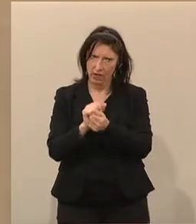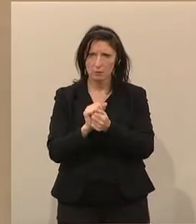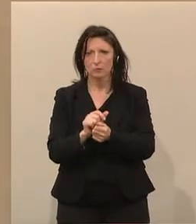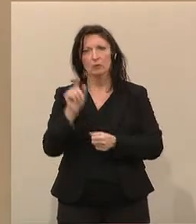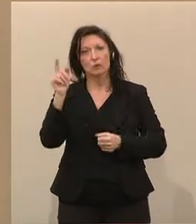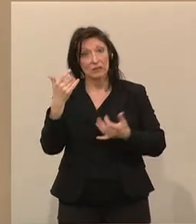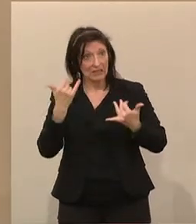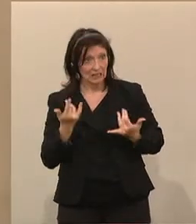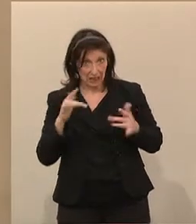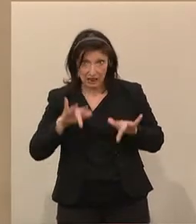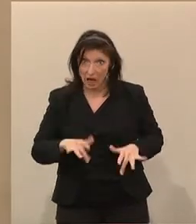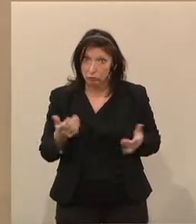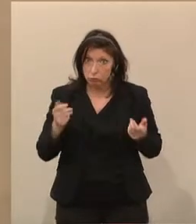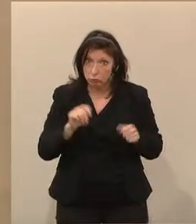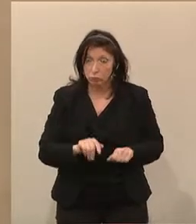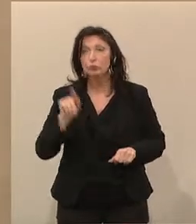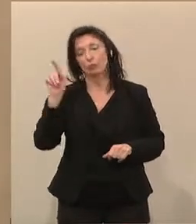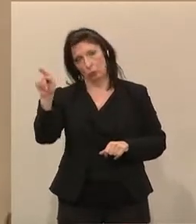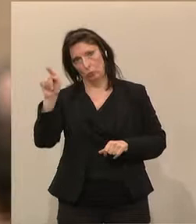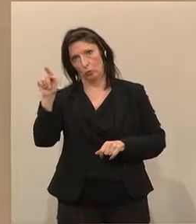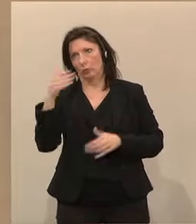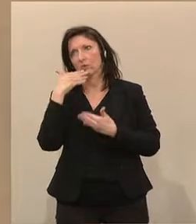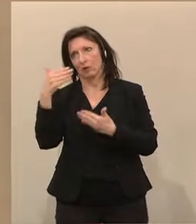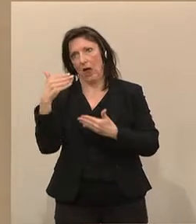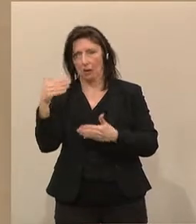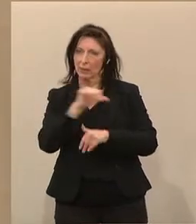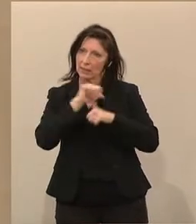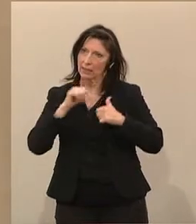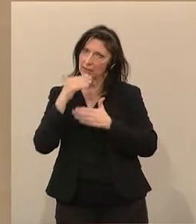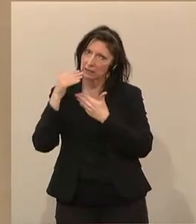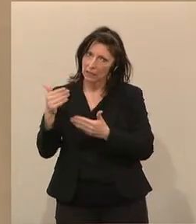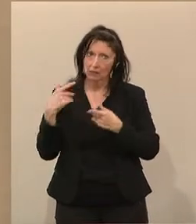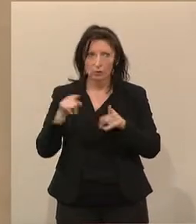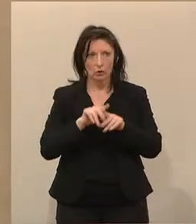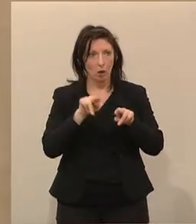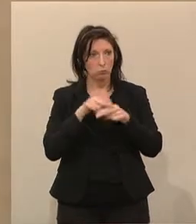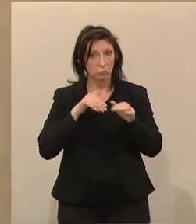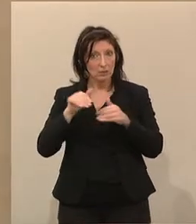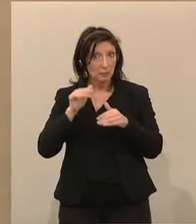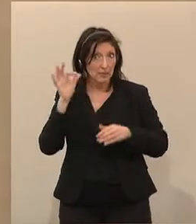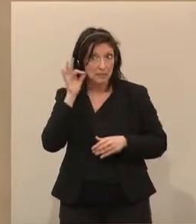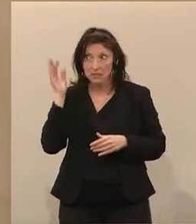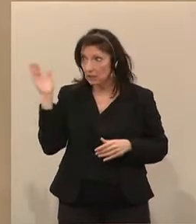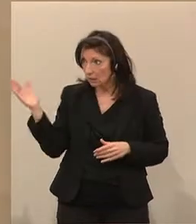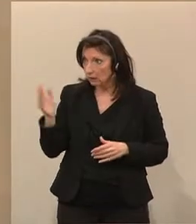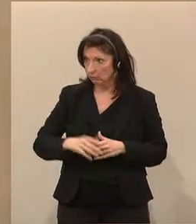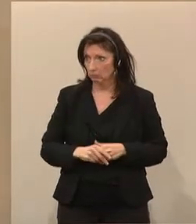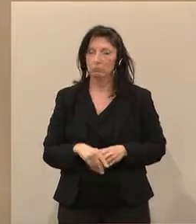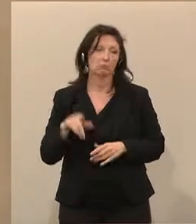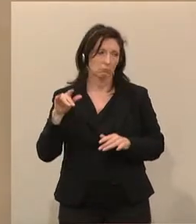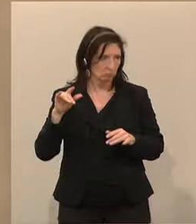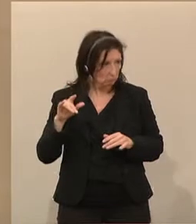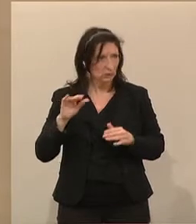zu diesem Beschluss mitgetragen. Ein herzliches Danke dir an dieser Stelle und auch ein Dankeschön an die Bundesministerin. Wir haben einen sehr